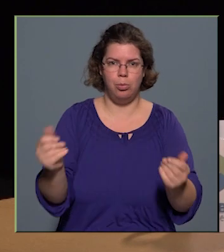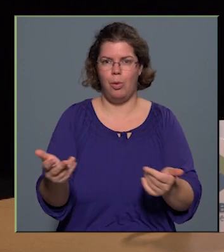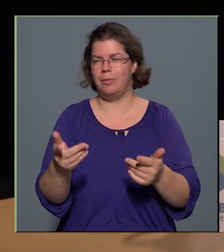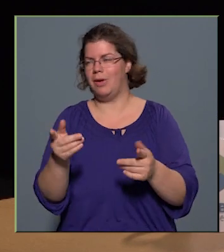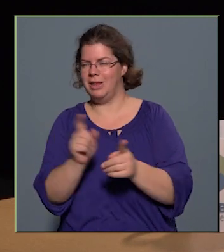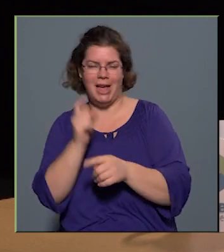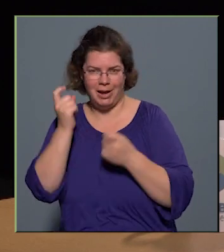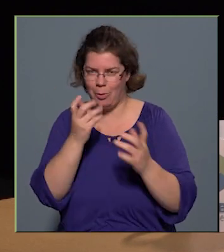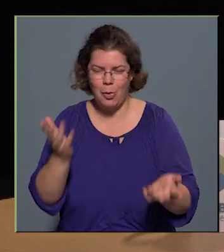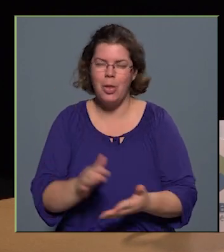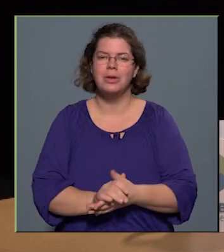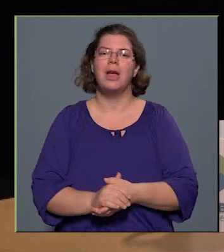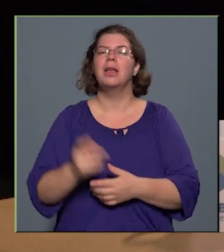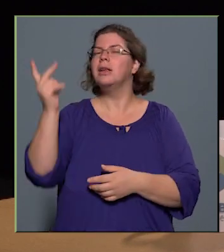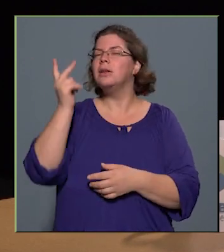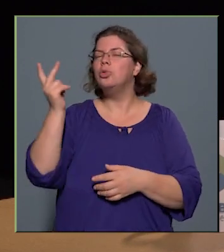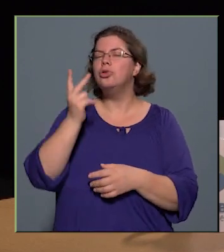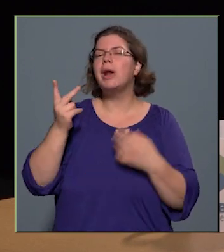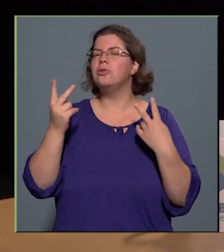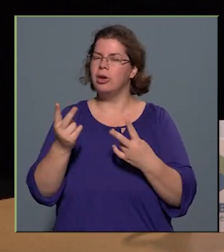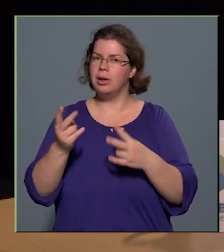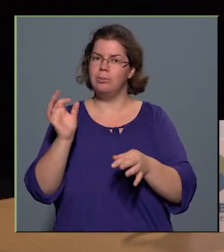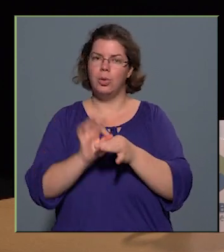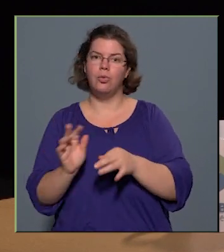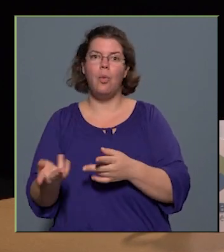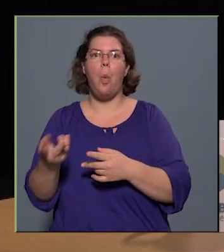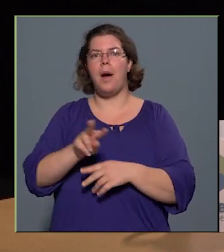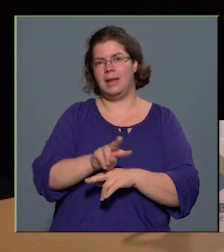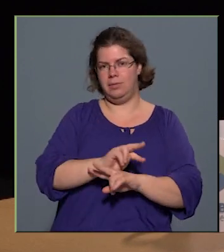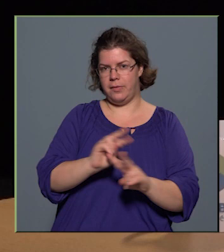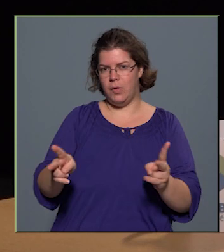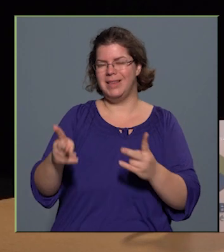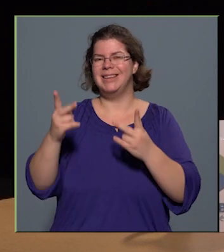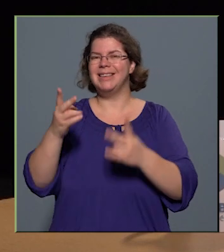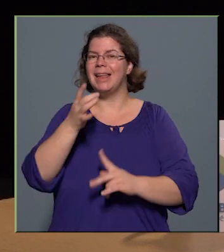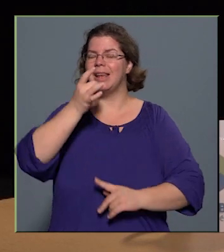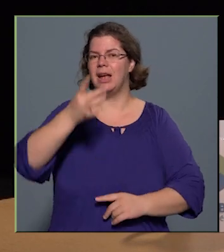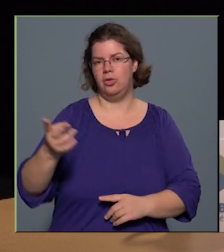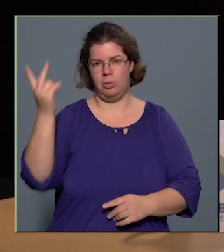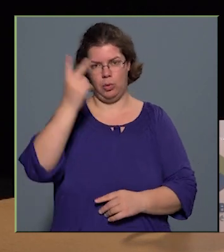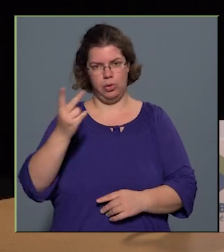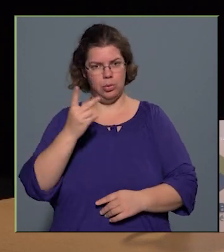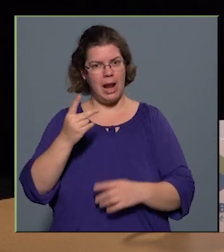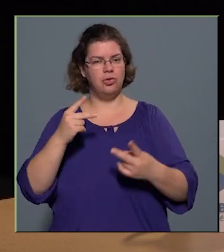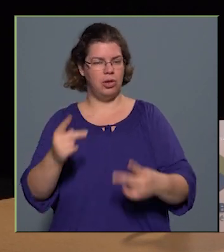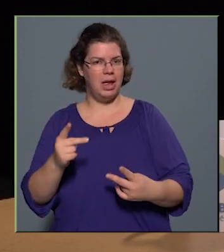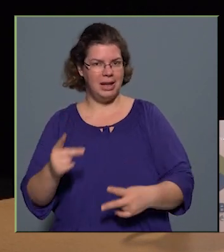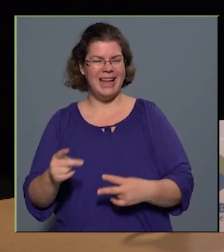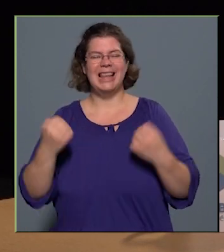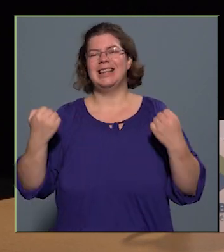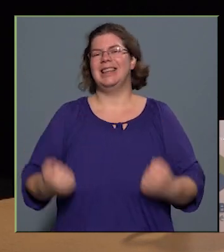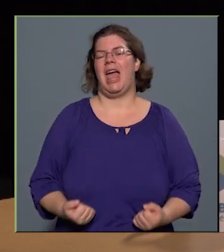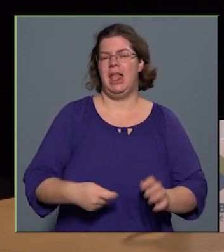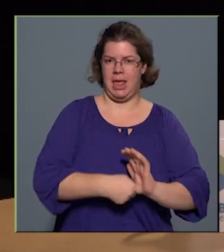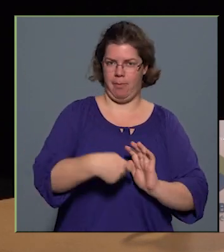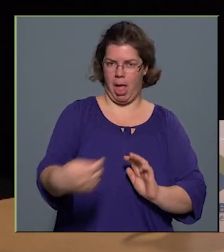gondolok. Kultúrális érték, mert ez pont fordítva van, az értékesebb kultúrális értékeket nehezebb